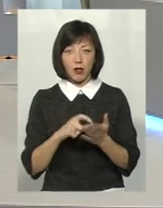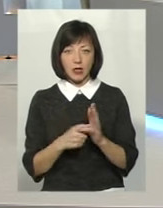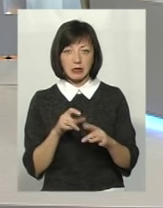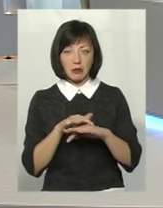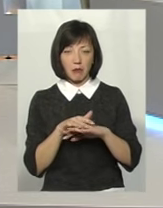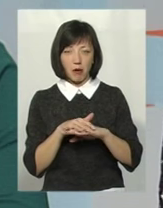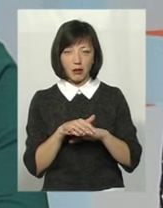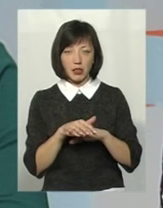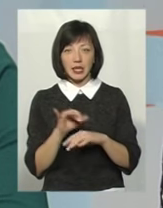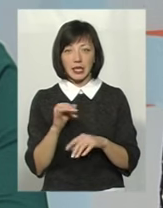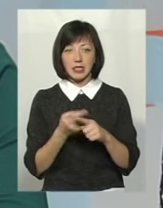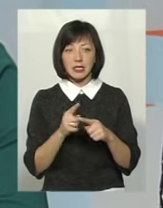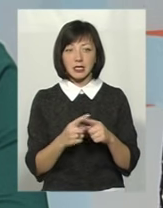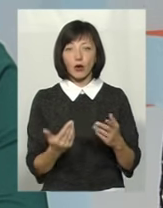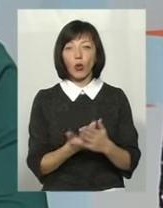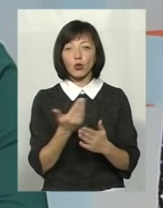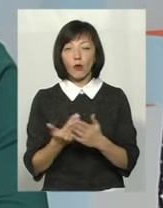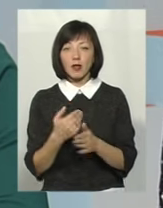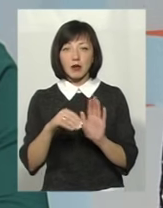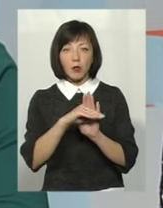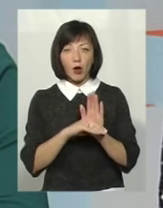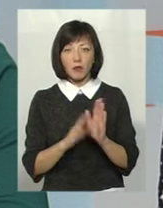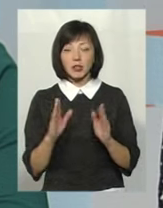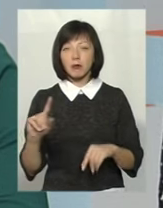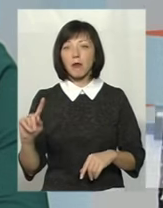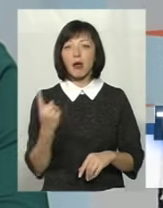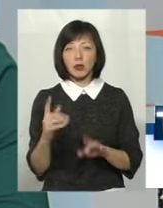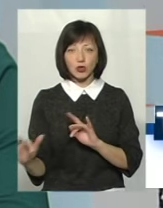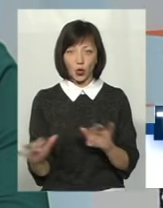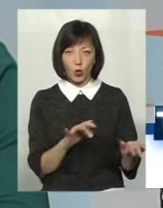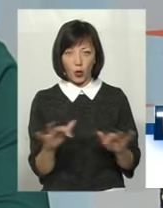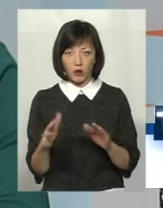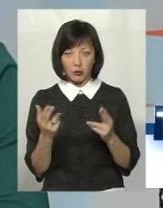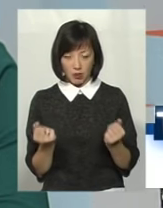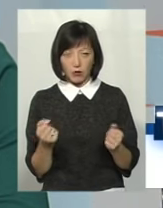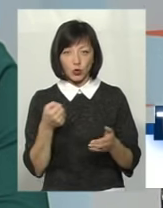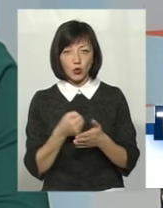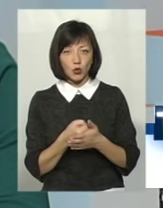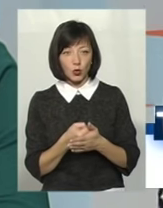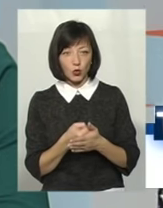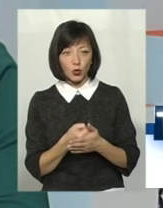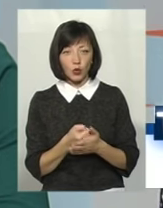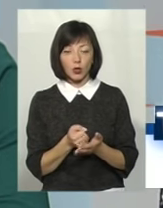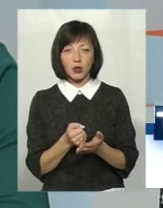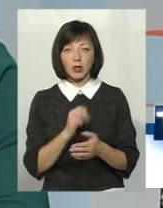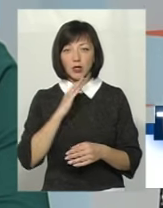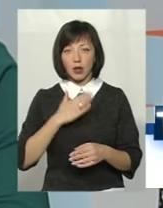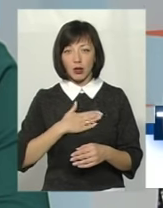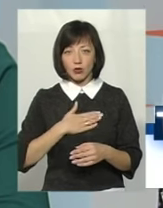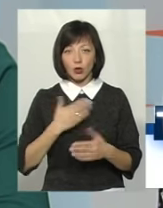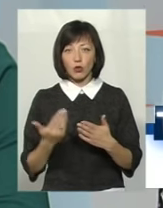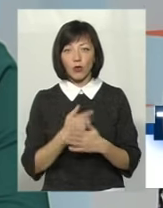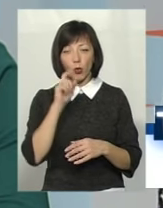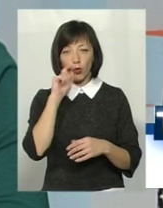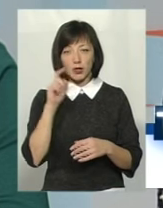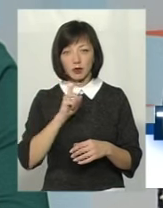математики. І ці оновлені програми – це лише перші кроки до нашої нової